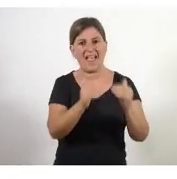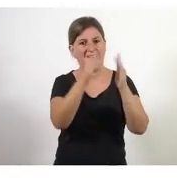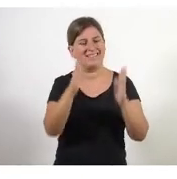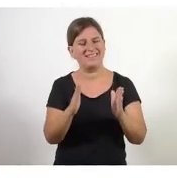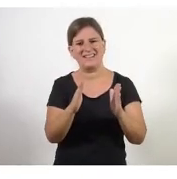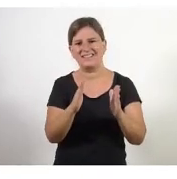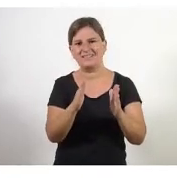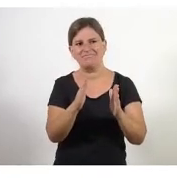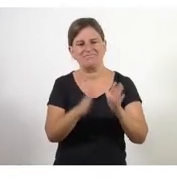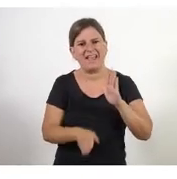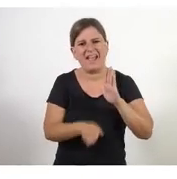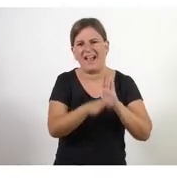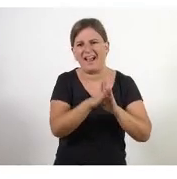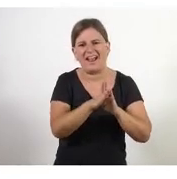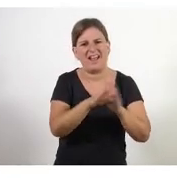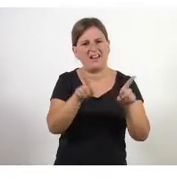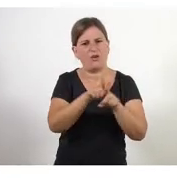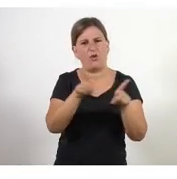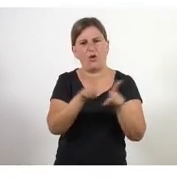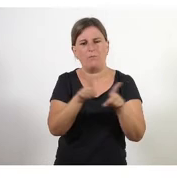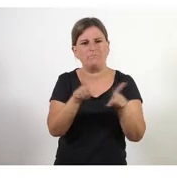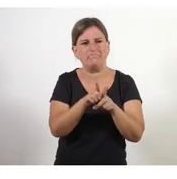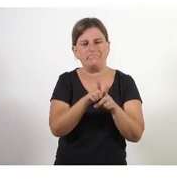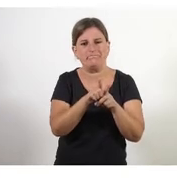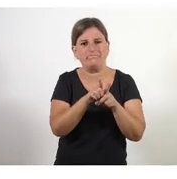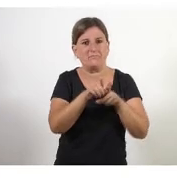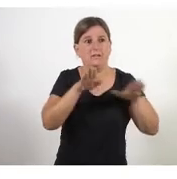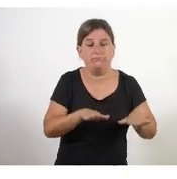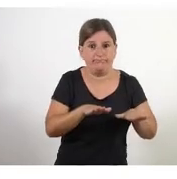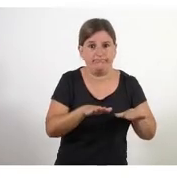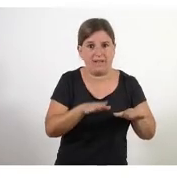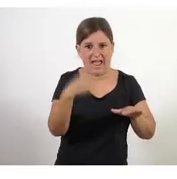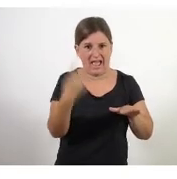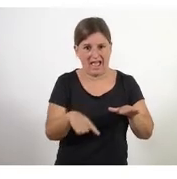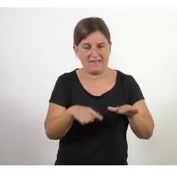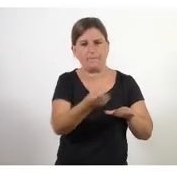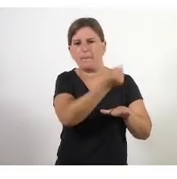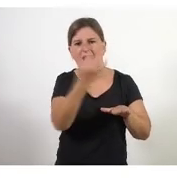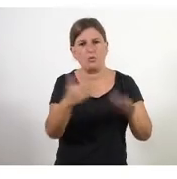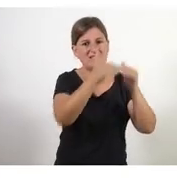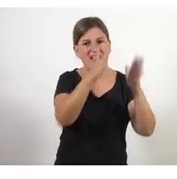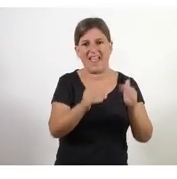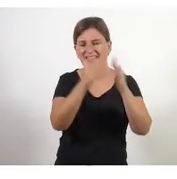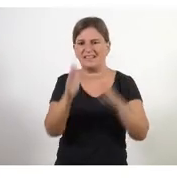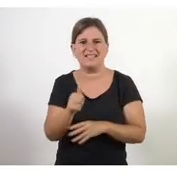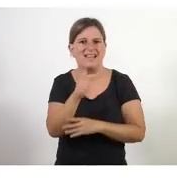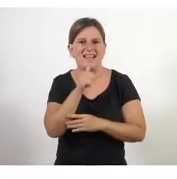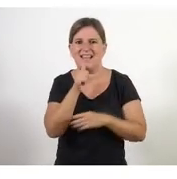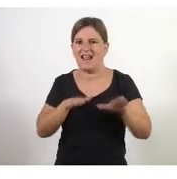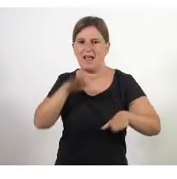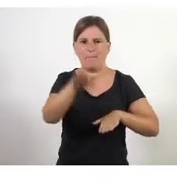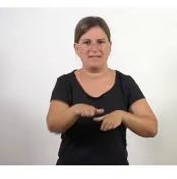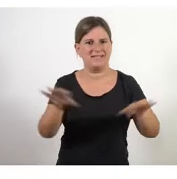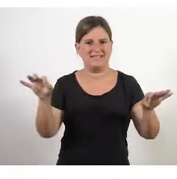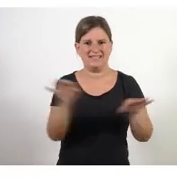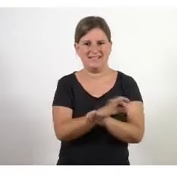amb la fase d'urgència. Això és així, cert. Hi ha algunes organitzacions que encara no han fet el pas aquell de